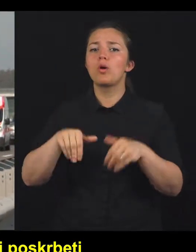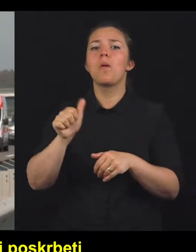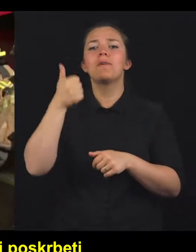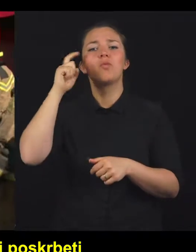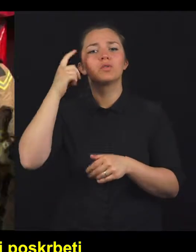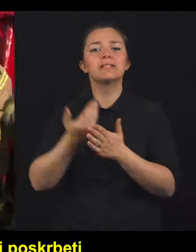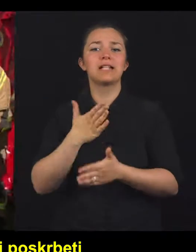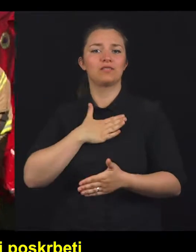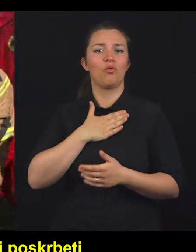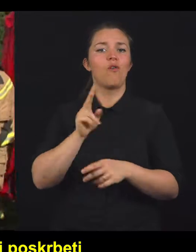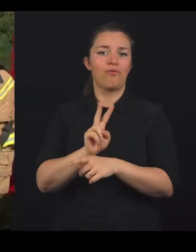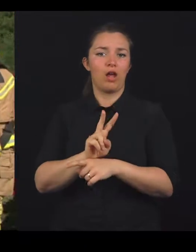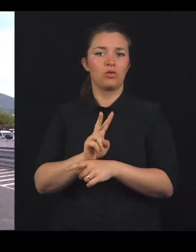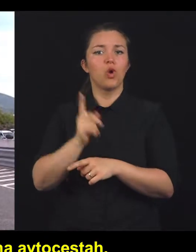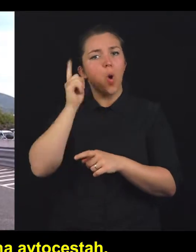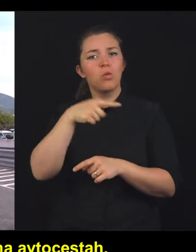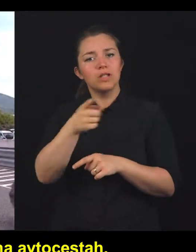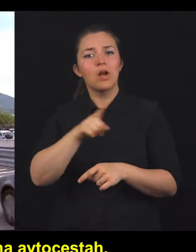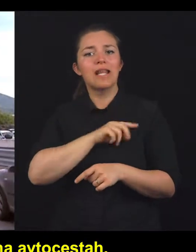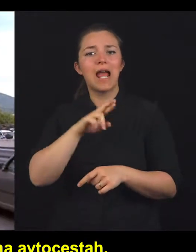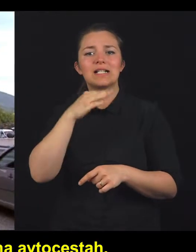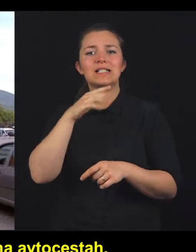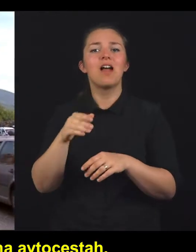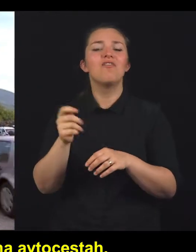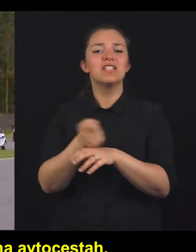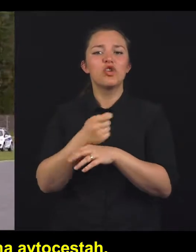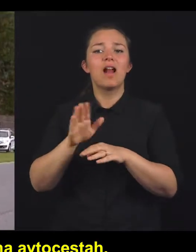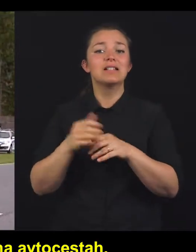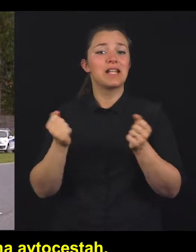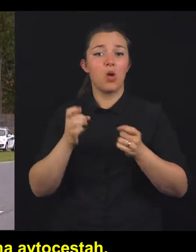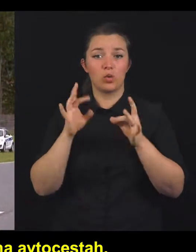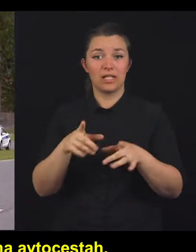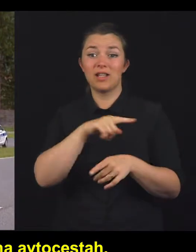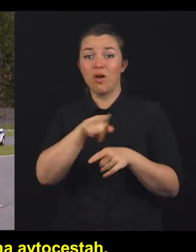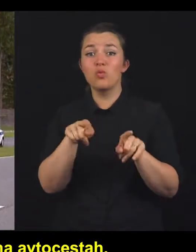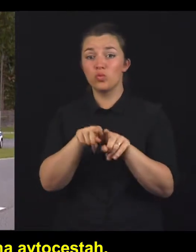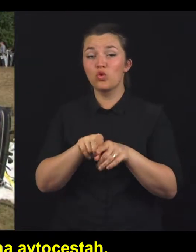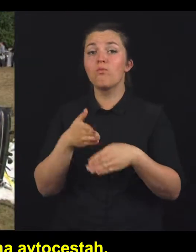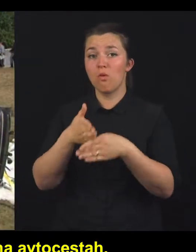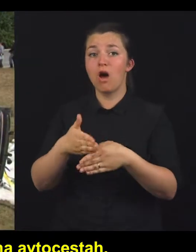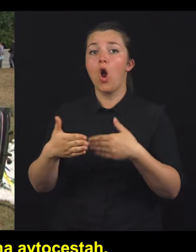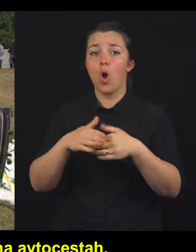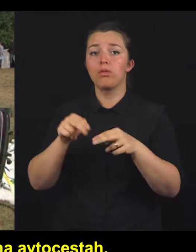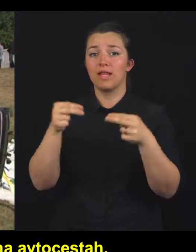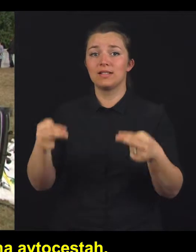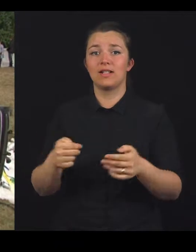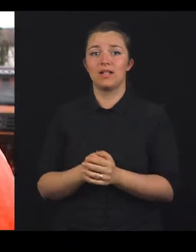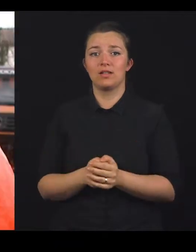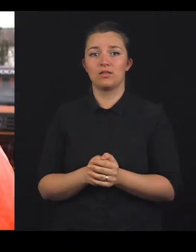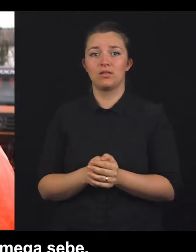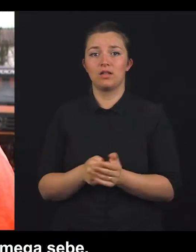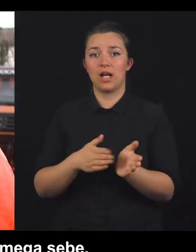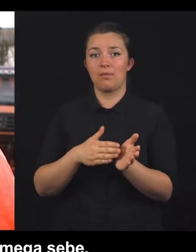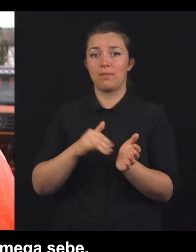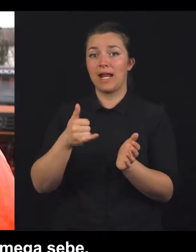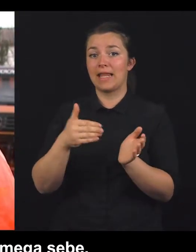najprej poskrbeti za svojo varnost. Opozarjajo o DARS-ovi v zdrževalci na avtocestah. ki prav tako pomagajo ob nesrečah.